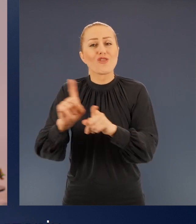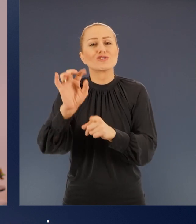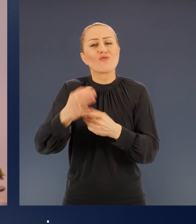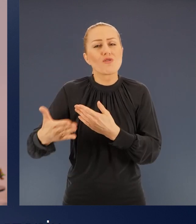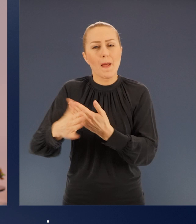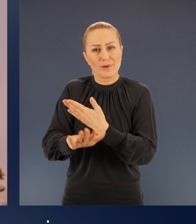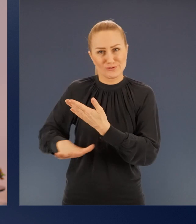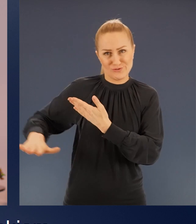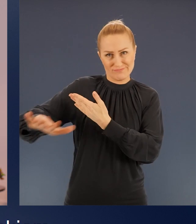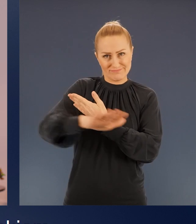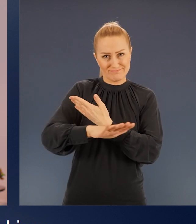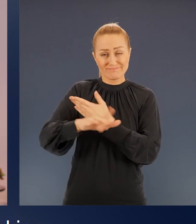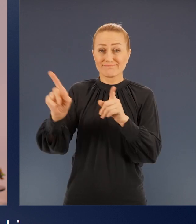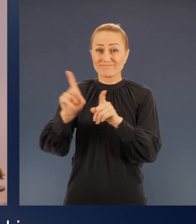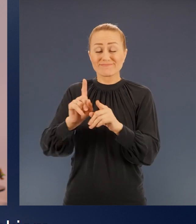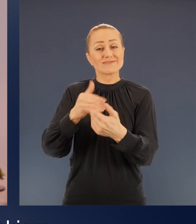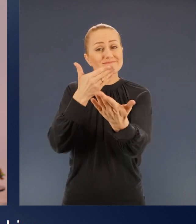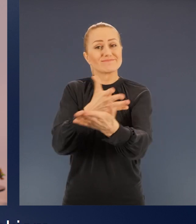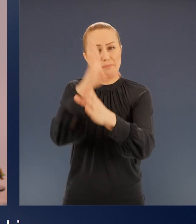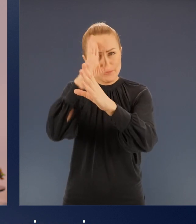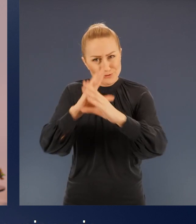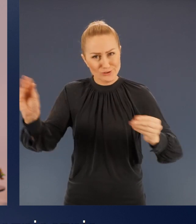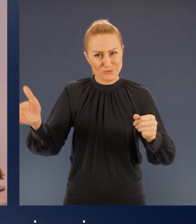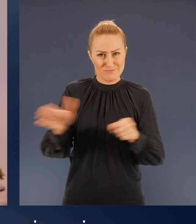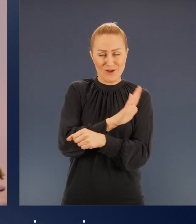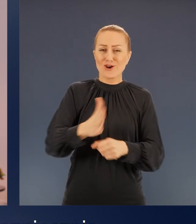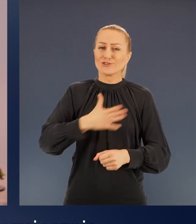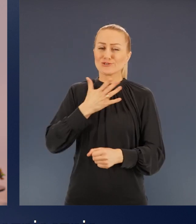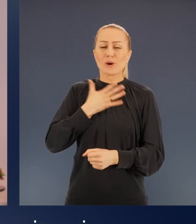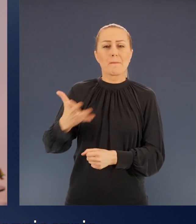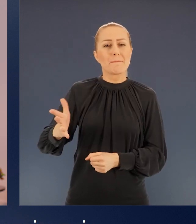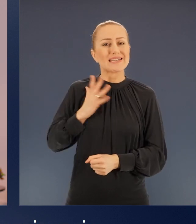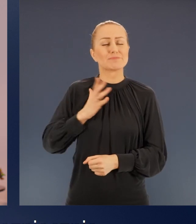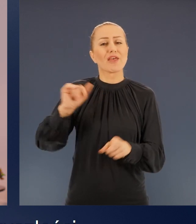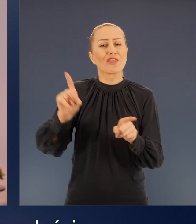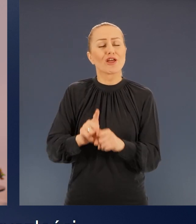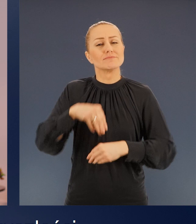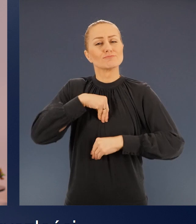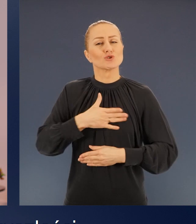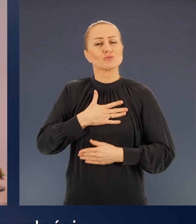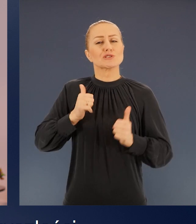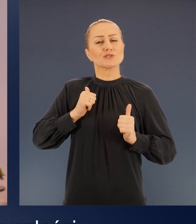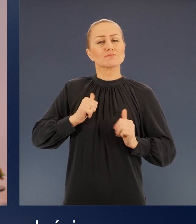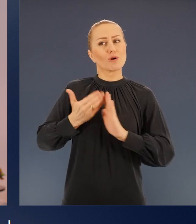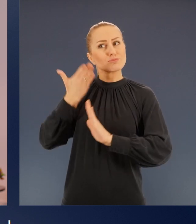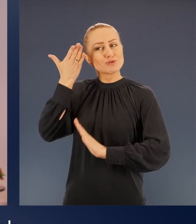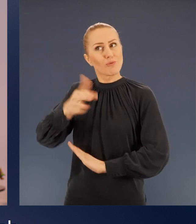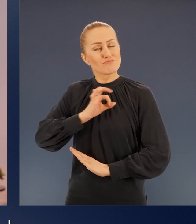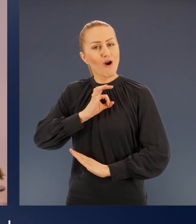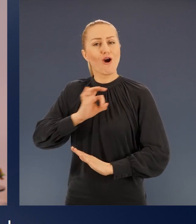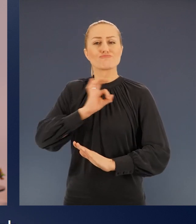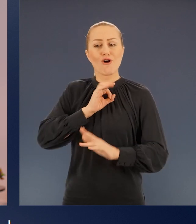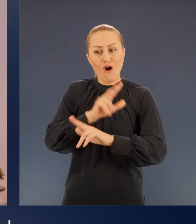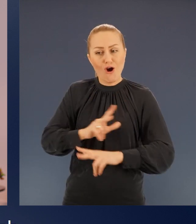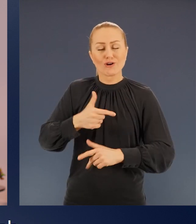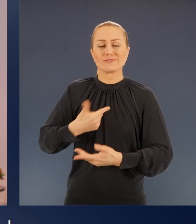najbliższym otoczeniu. Aby darzone były szacunkiem, aby zawsze mogły czuć się bezpiecznie i ze spokojem myśleć o przeszłości swojej